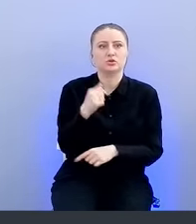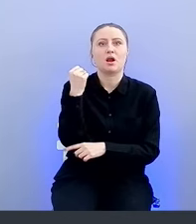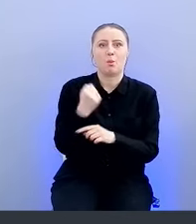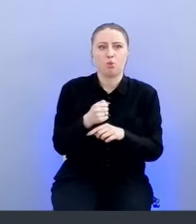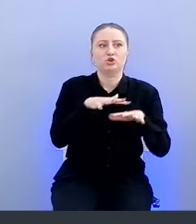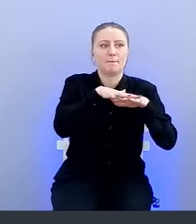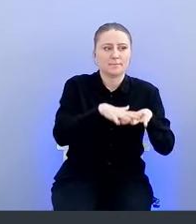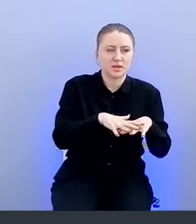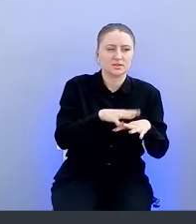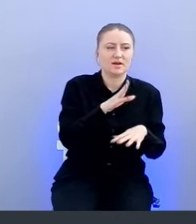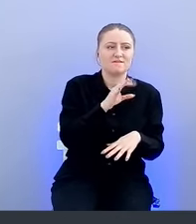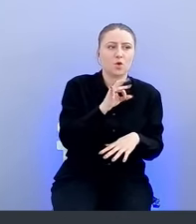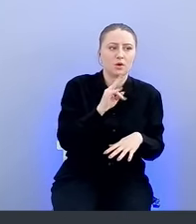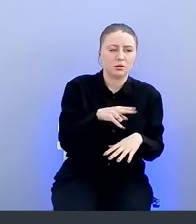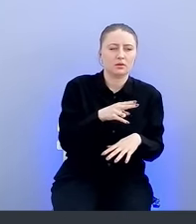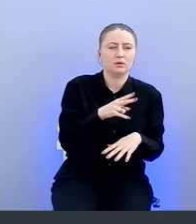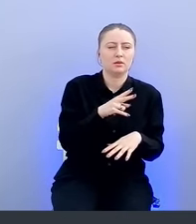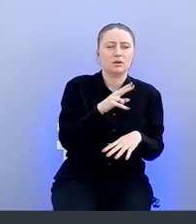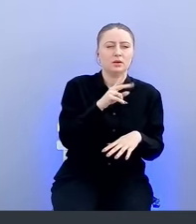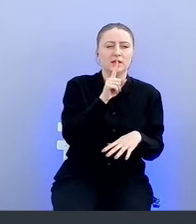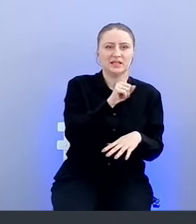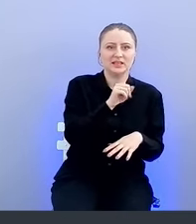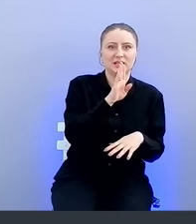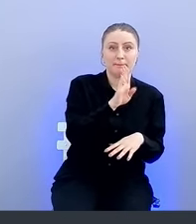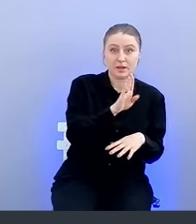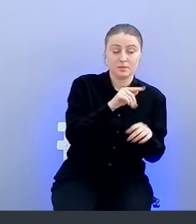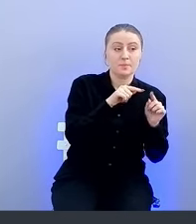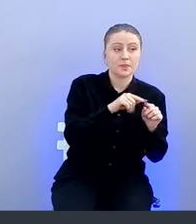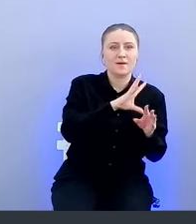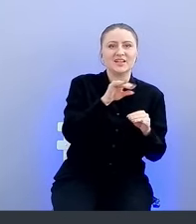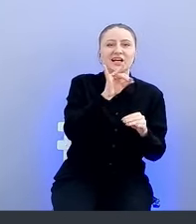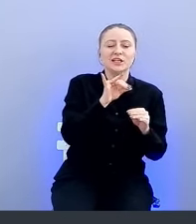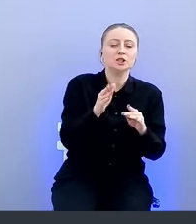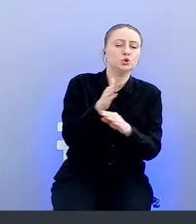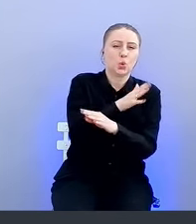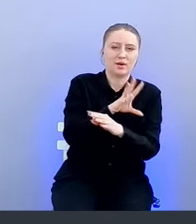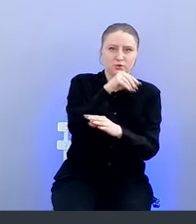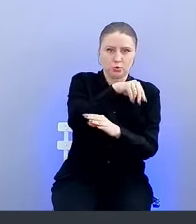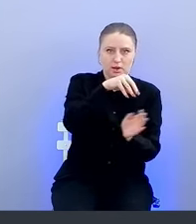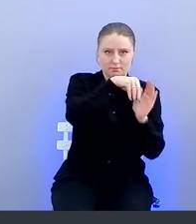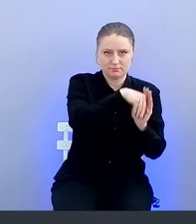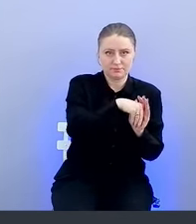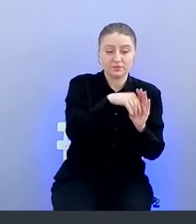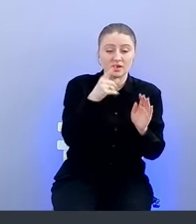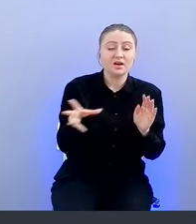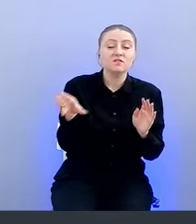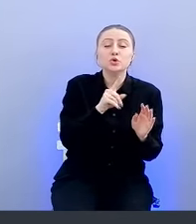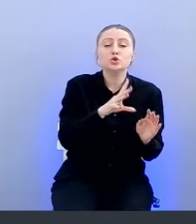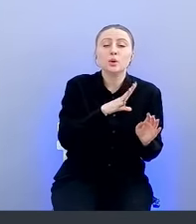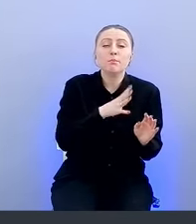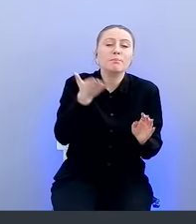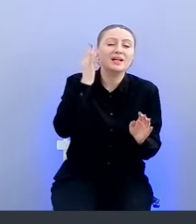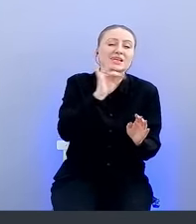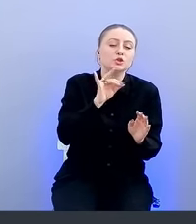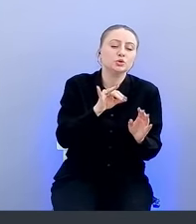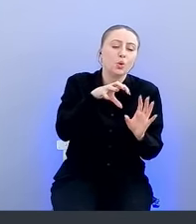WorkDB, она у нас называется, где лежит вся история. То есть все, что было до этого просканировано, в